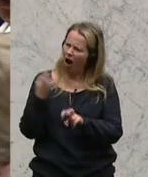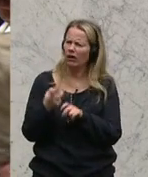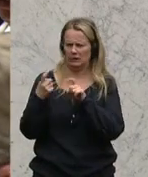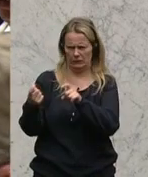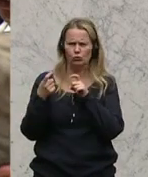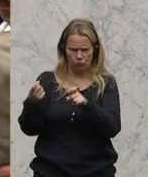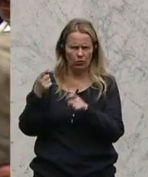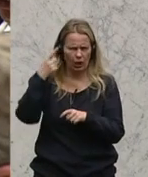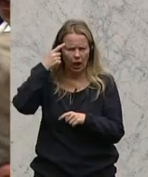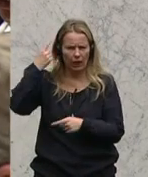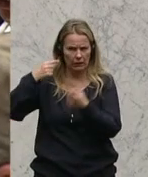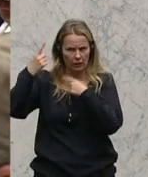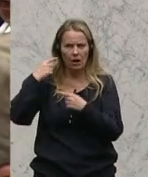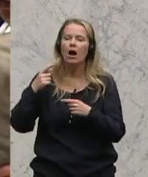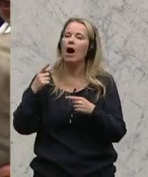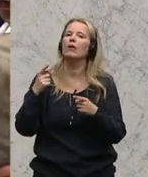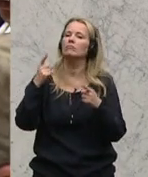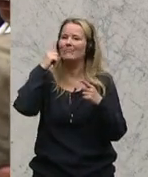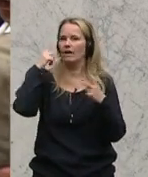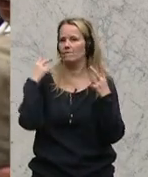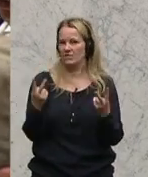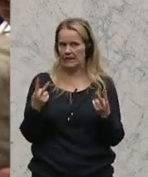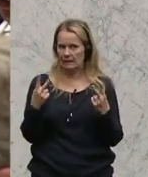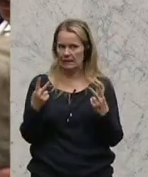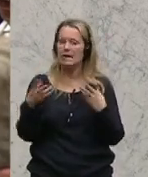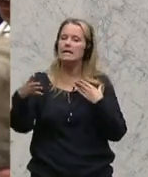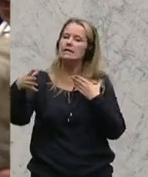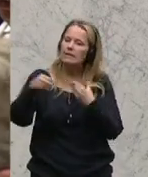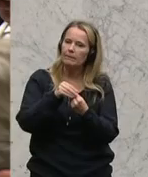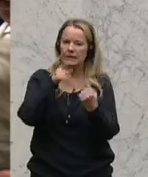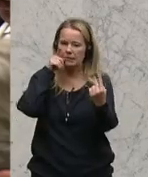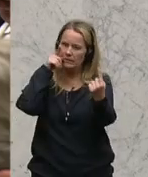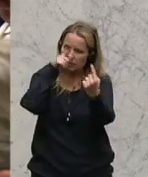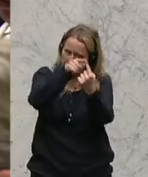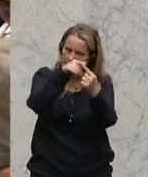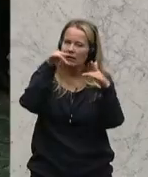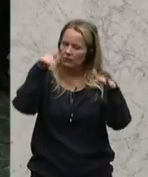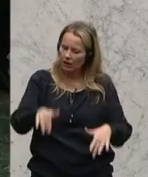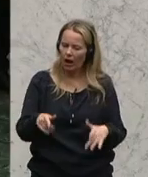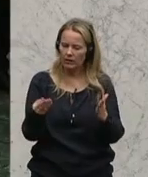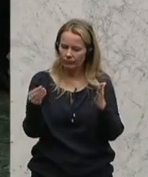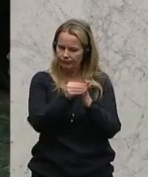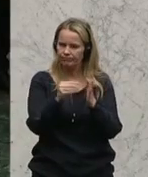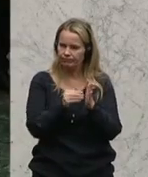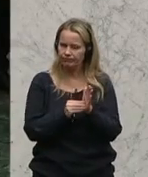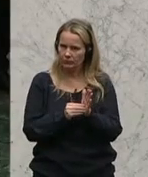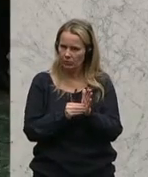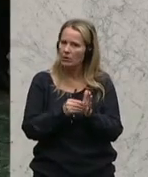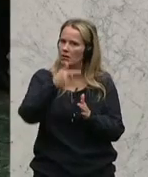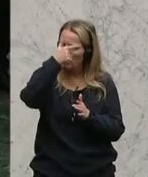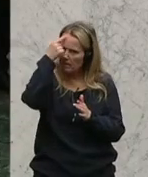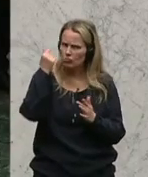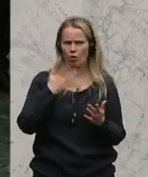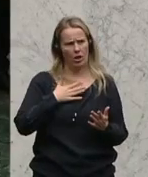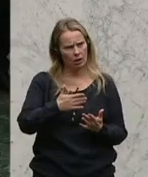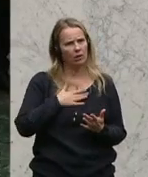wenn ich zurückgegangen bin. Aber ich glaube, das Wichtige ist, dass man ein gemeinsames Ziel definiert und dass man sich ganz einfach menschlich, glaube